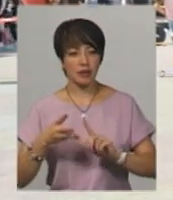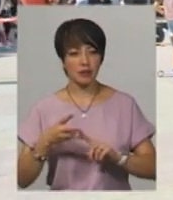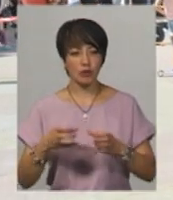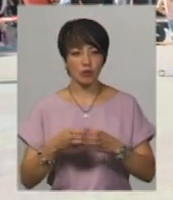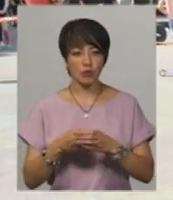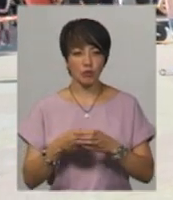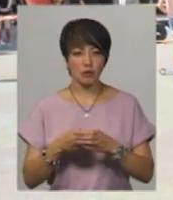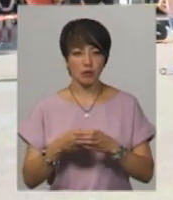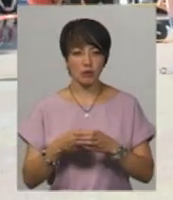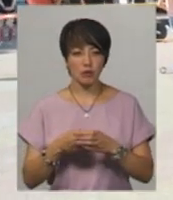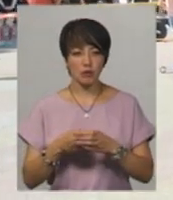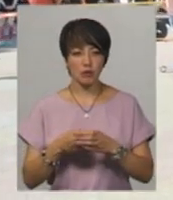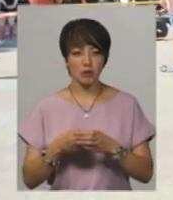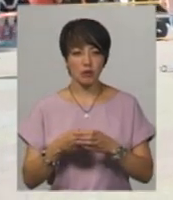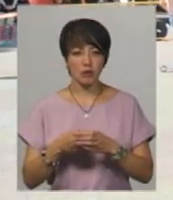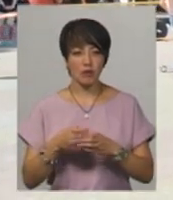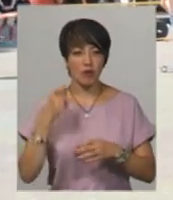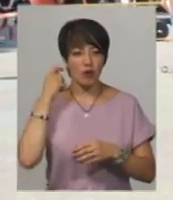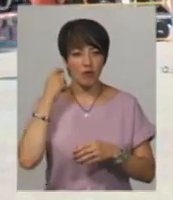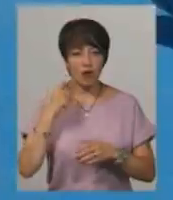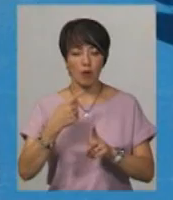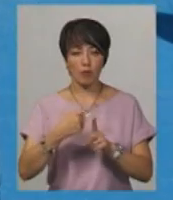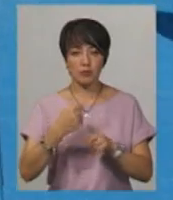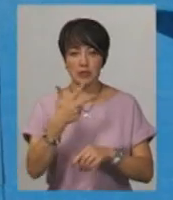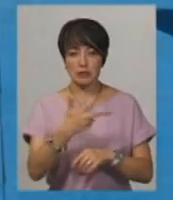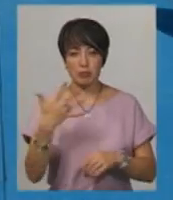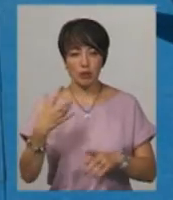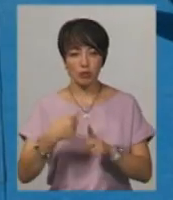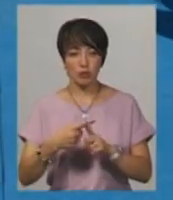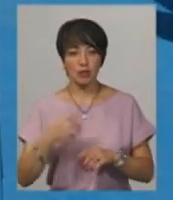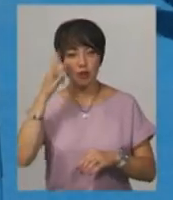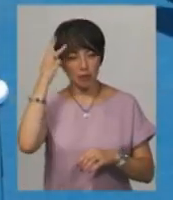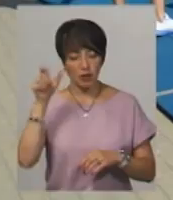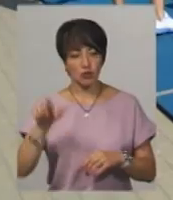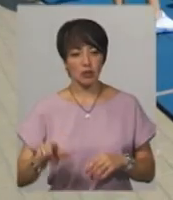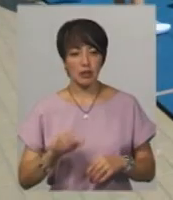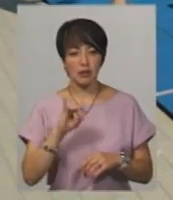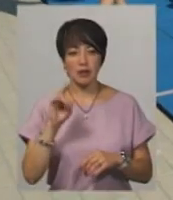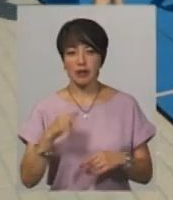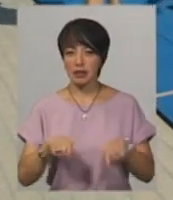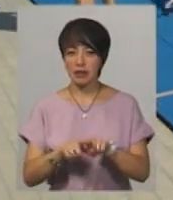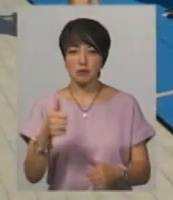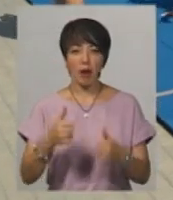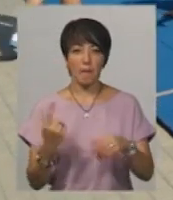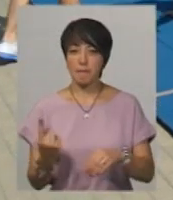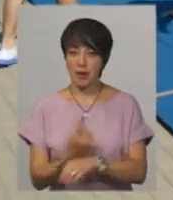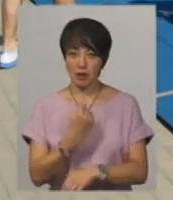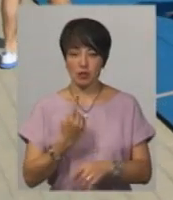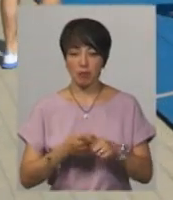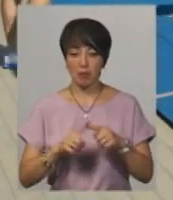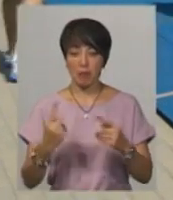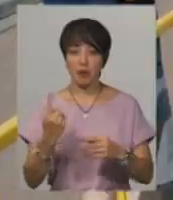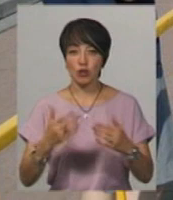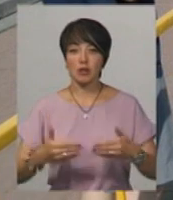третя мігла категорія плюс передний пен. Хмельничанка Іріна Добронська на такий змагання перший. На першому